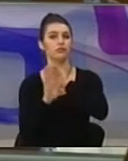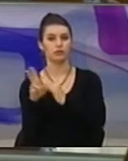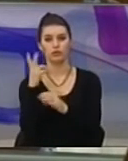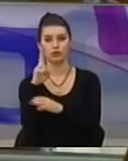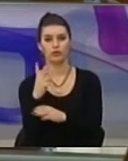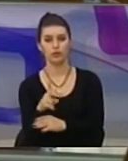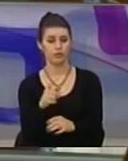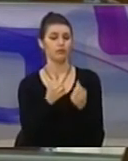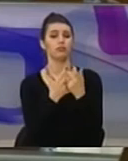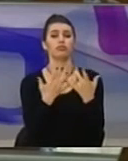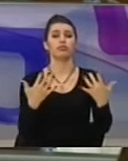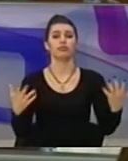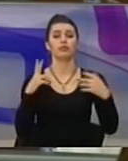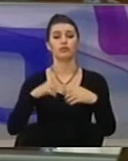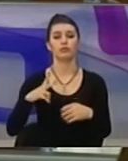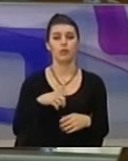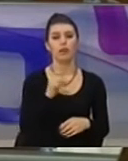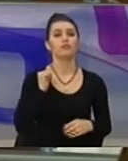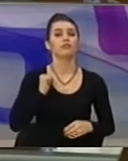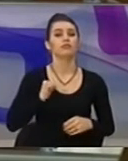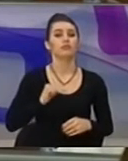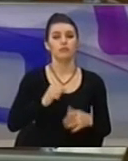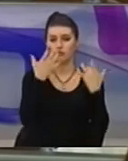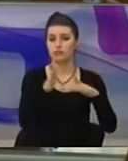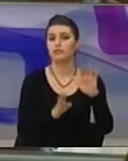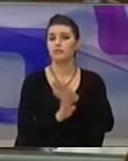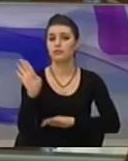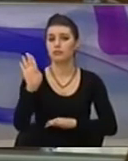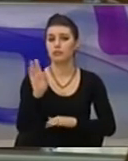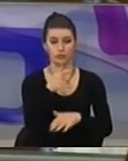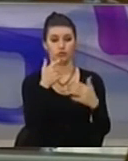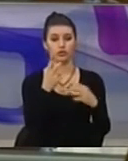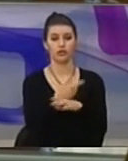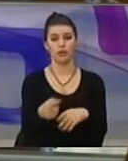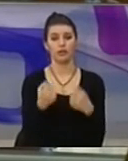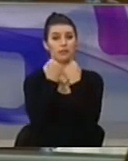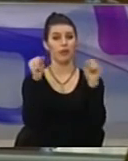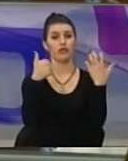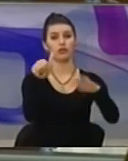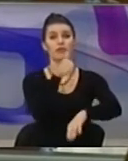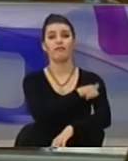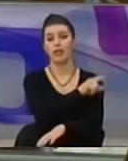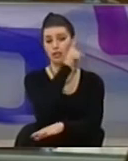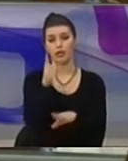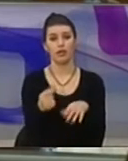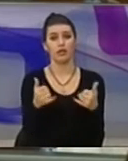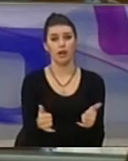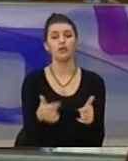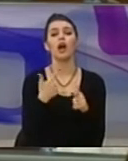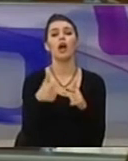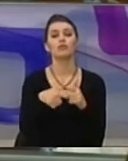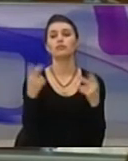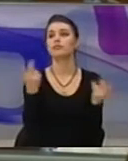qytetar u detyruan të largohen nga Kosova, nga vendu e në 16 vite pas luftës, vetëm e vetëm, për një jet më të